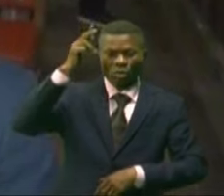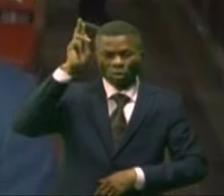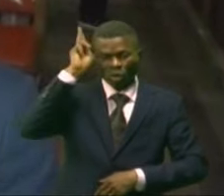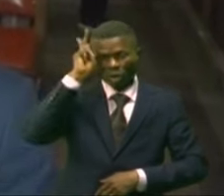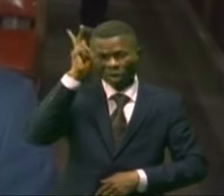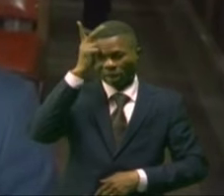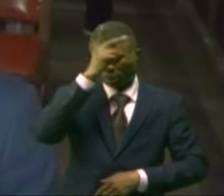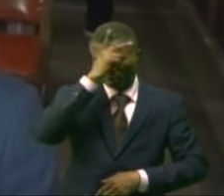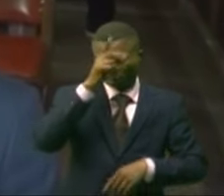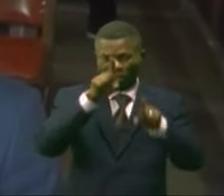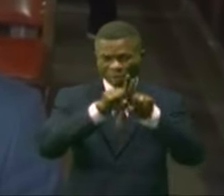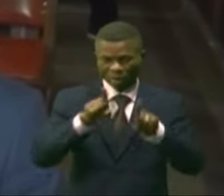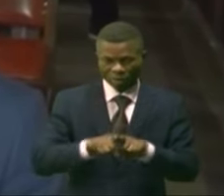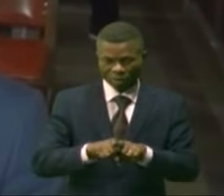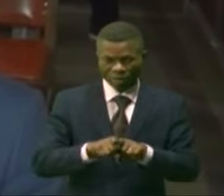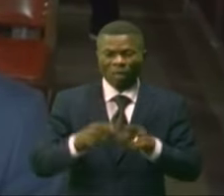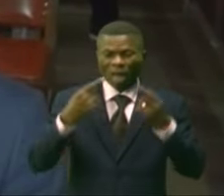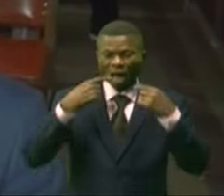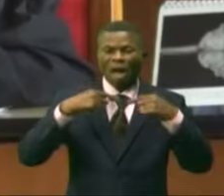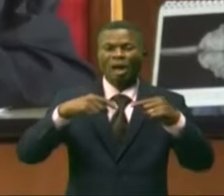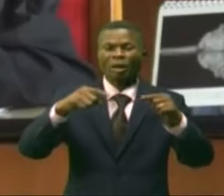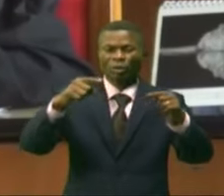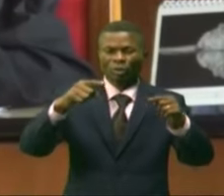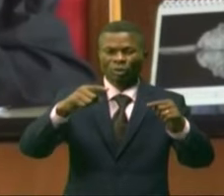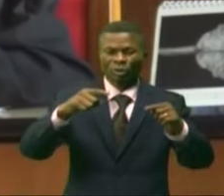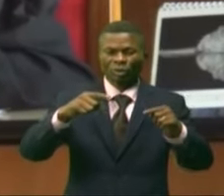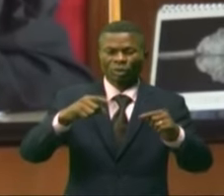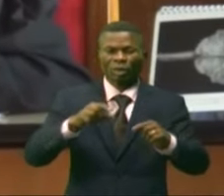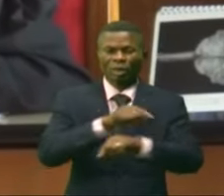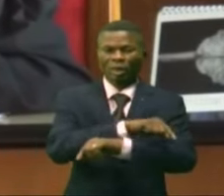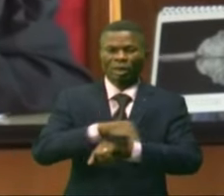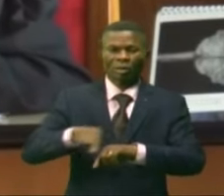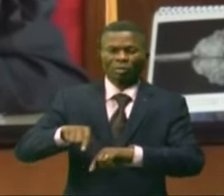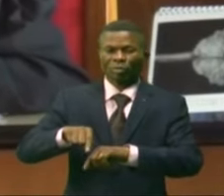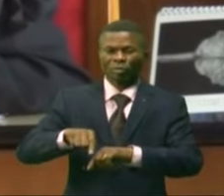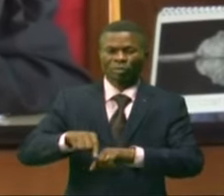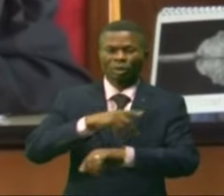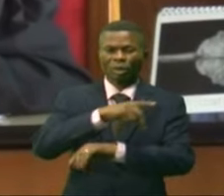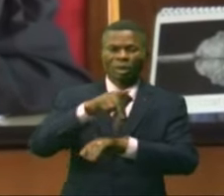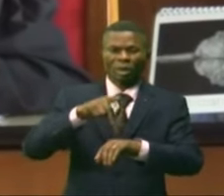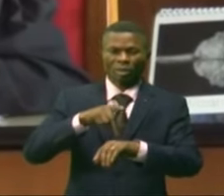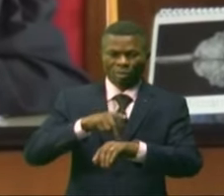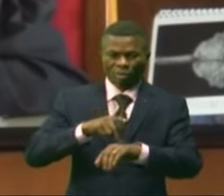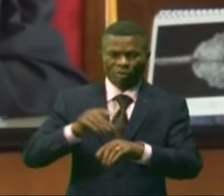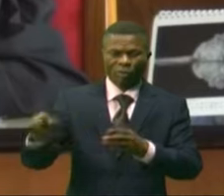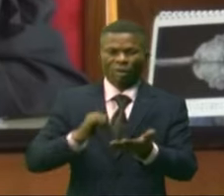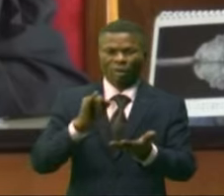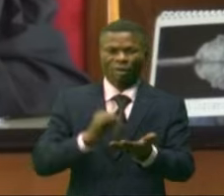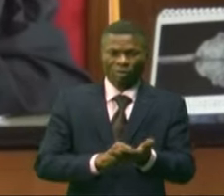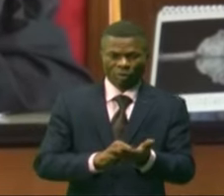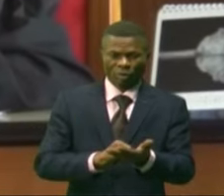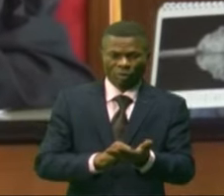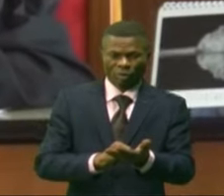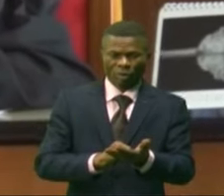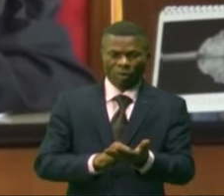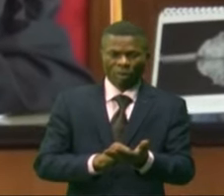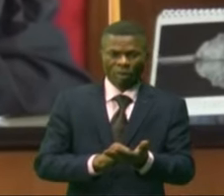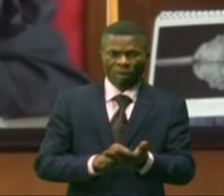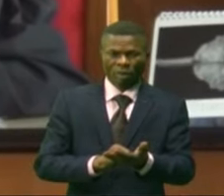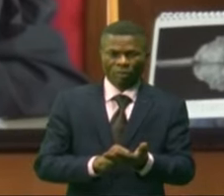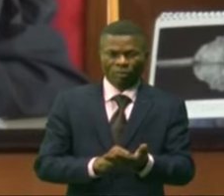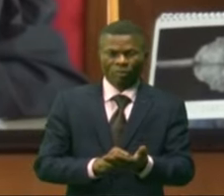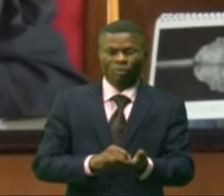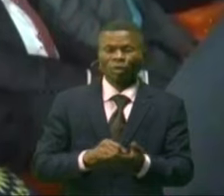et de communiquer à la direction provinciale des impôts d'il n'y avoir pas